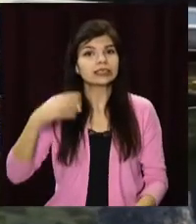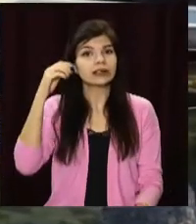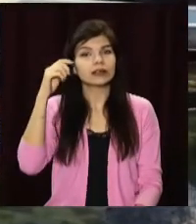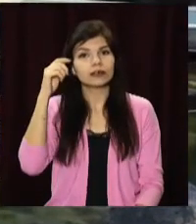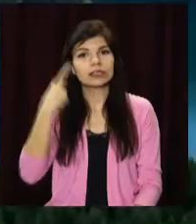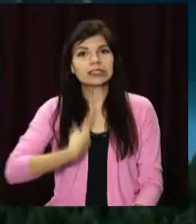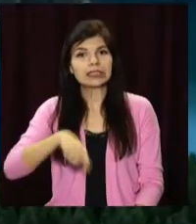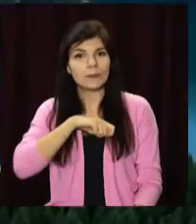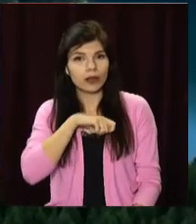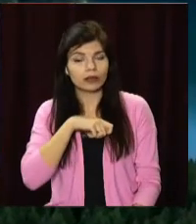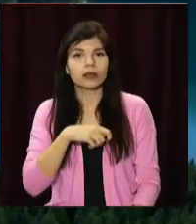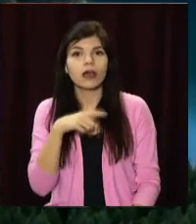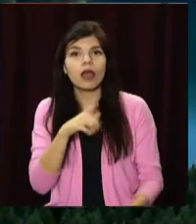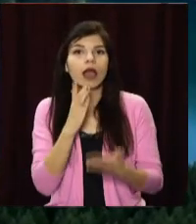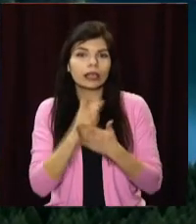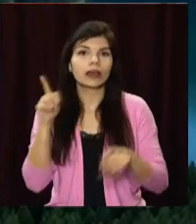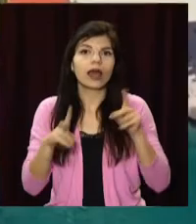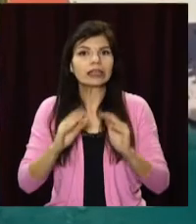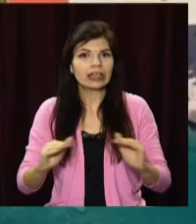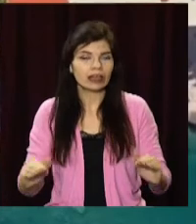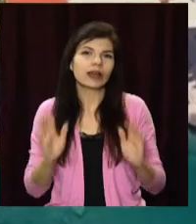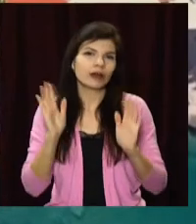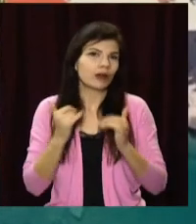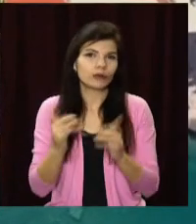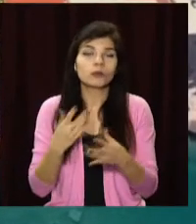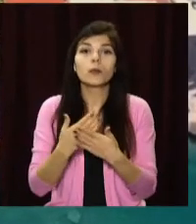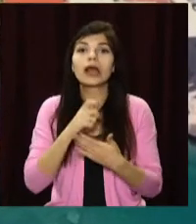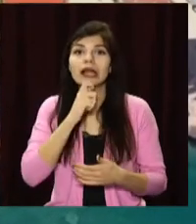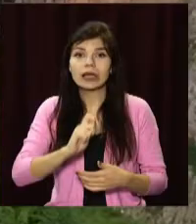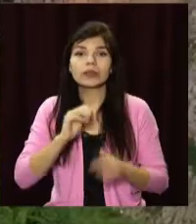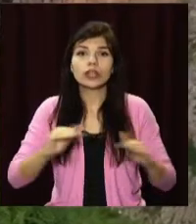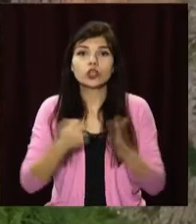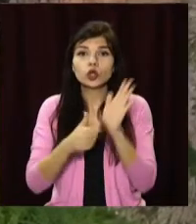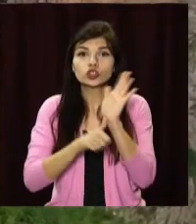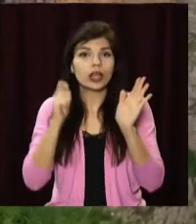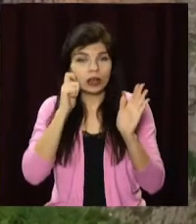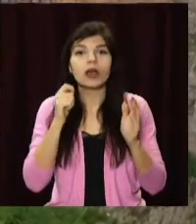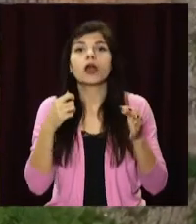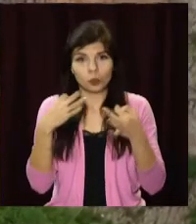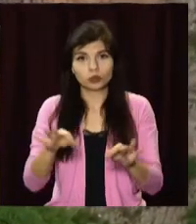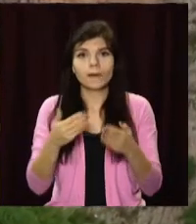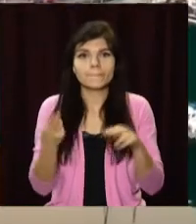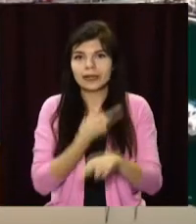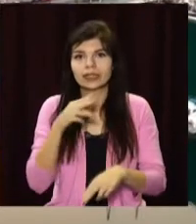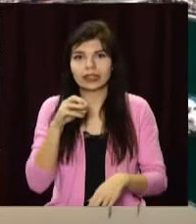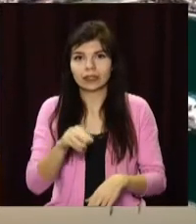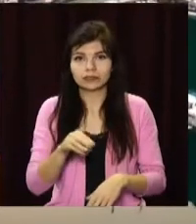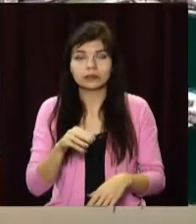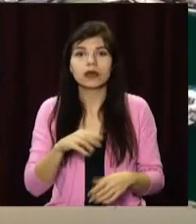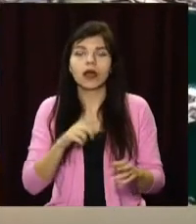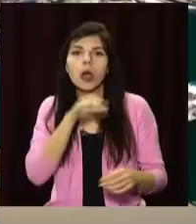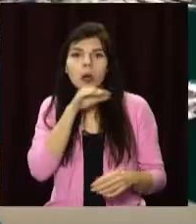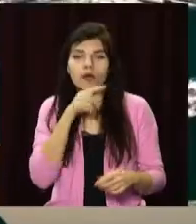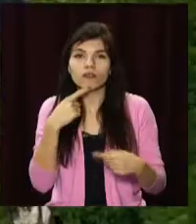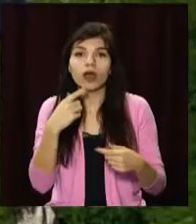Франція, Іспанія. Хоча деякі держави роблять виключення для дітей. Наприклад, до Єгипту дітей до 6 років пускають без тестування.